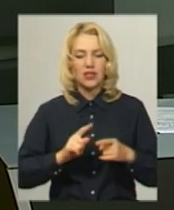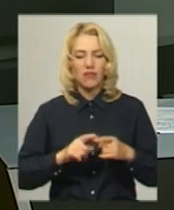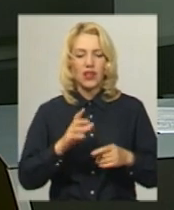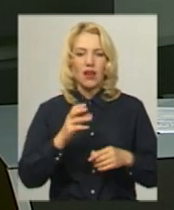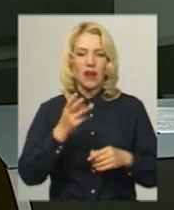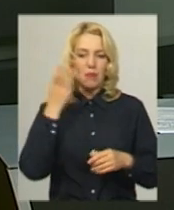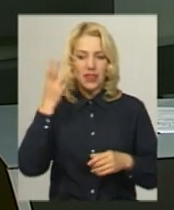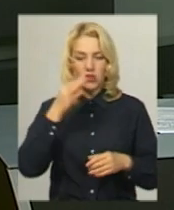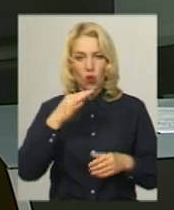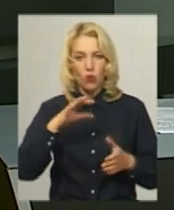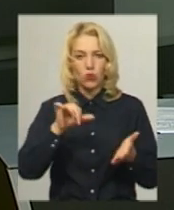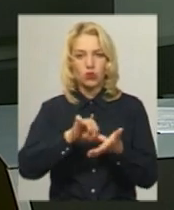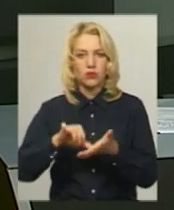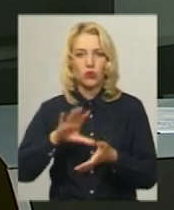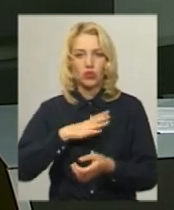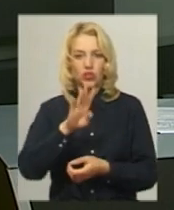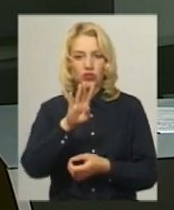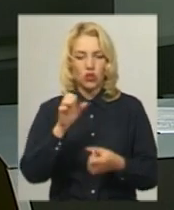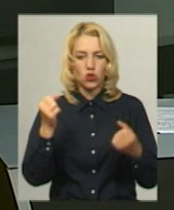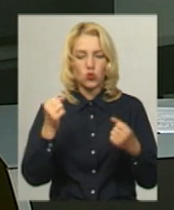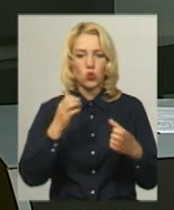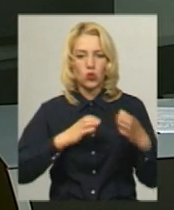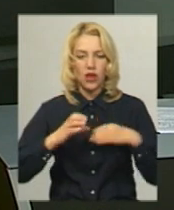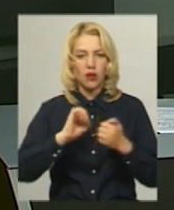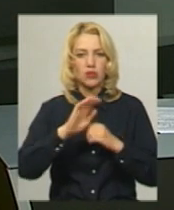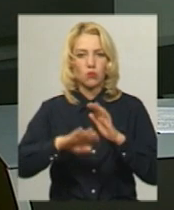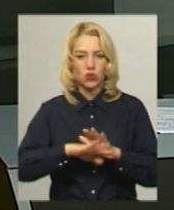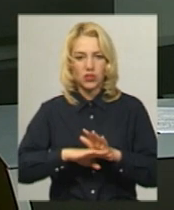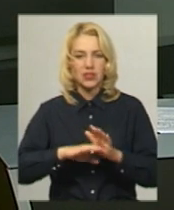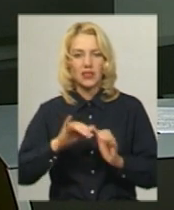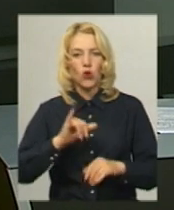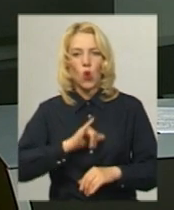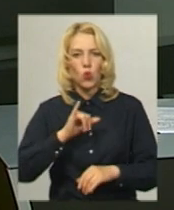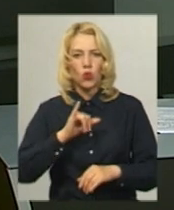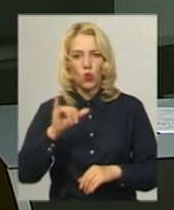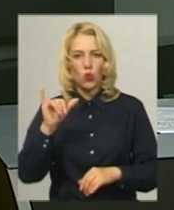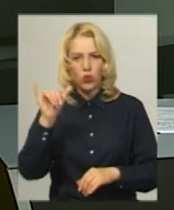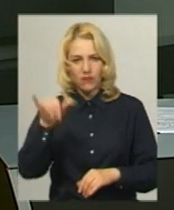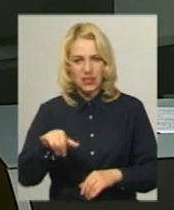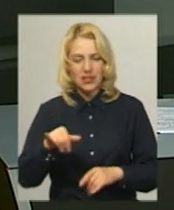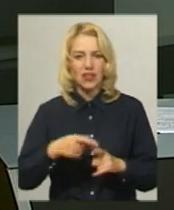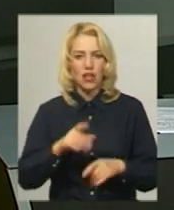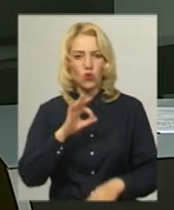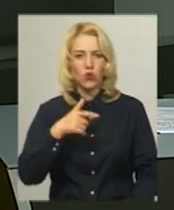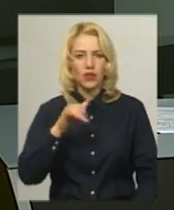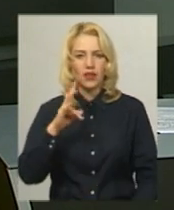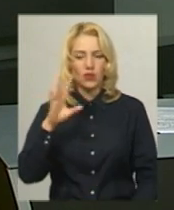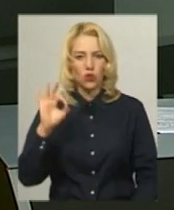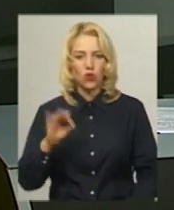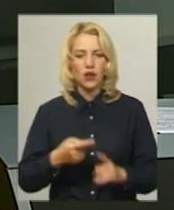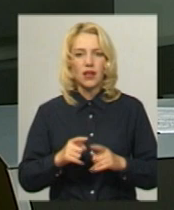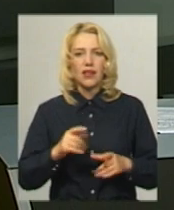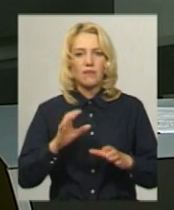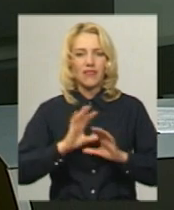Бех-Романчук, ще четверо студентів Кам'янець-Подільського національного університету імені Івана Огієнка. Волейболісти Олексій